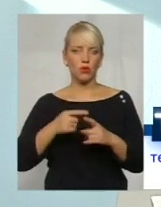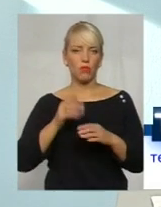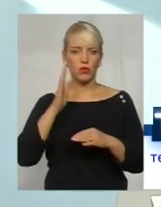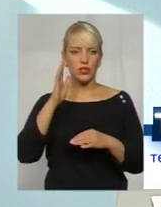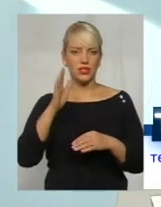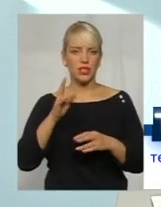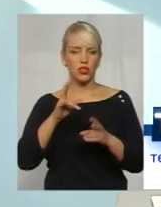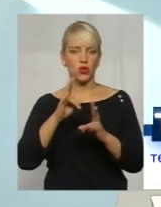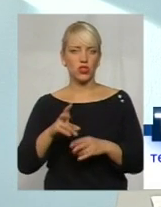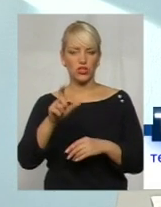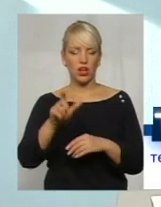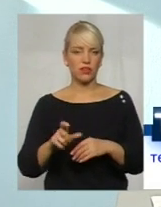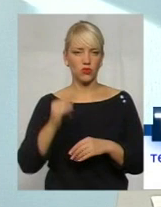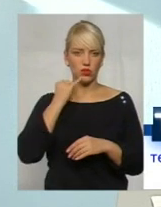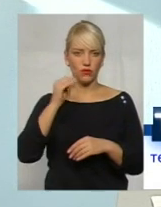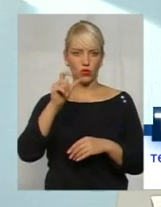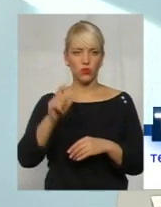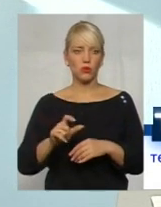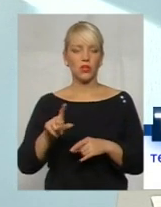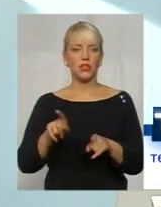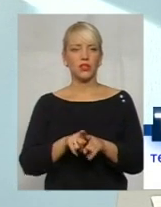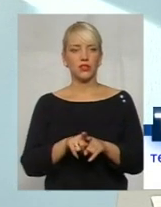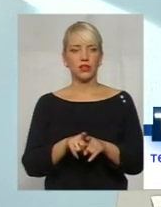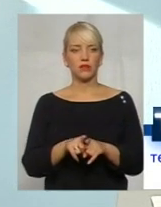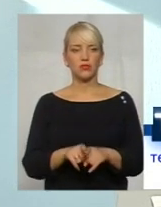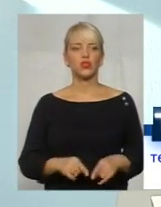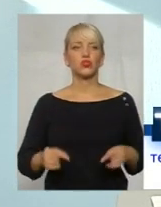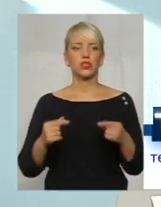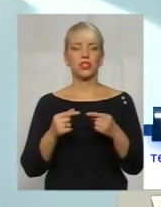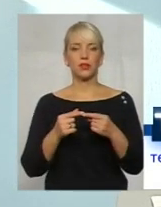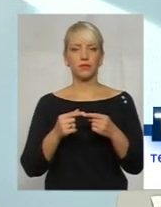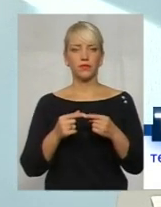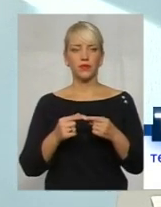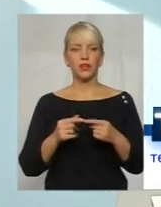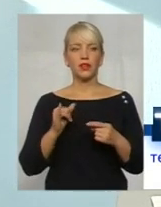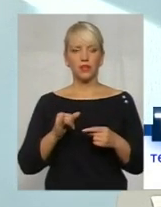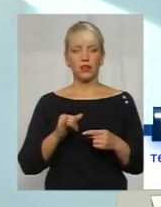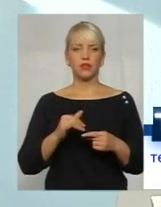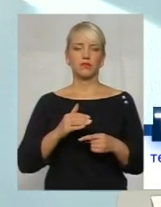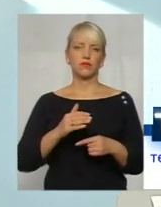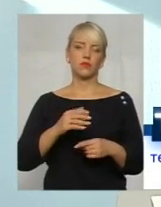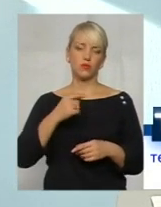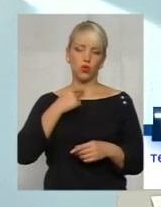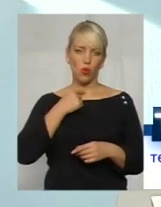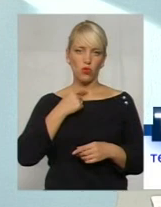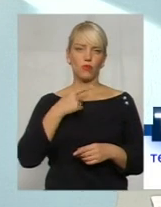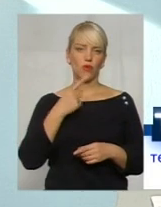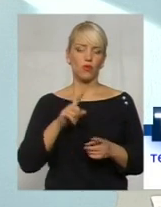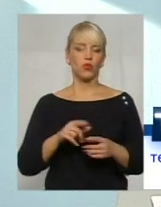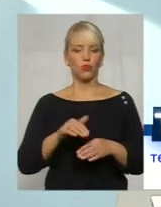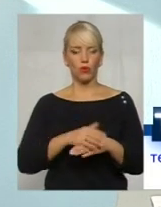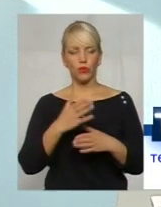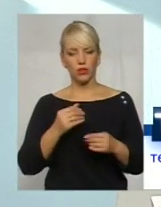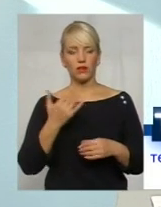телефонують особа і таким чітким, злагодженим тоном говорить, доброго дня, вас турбують